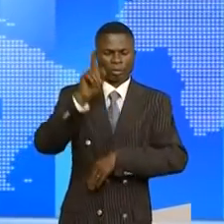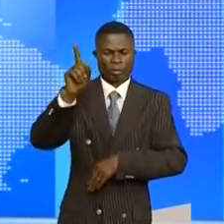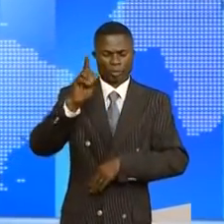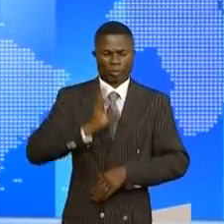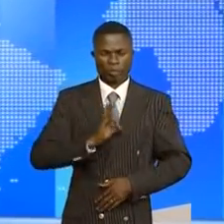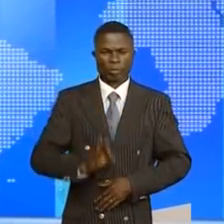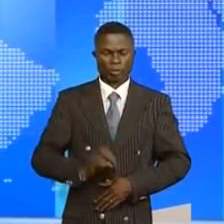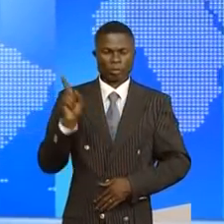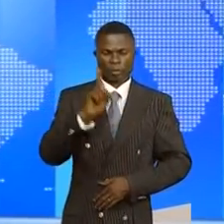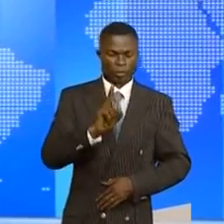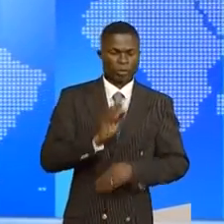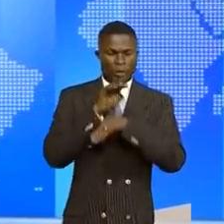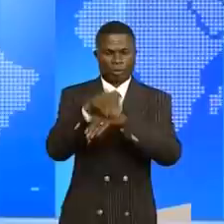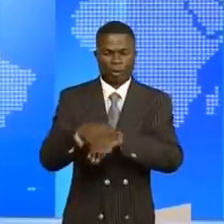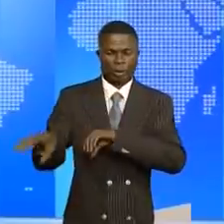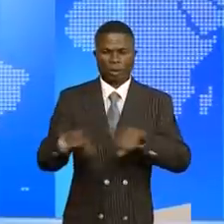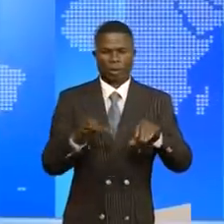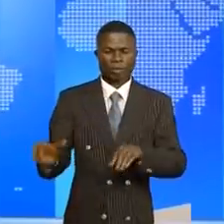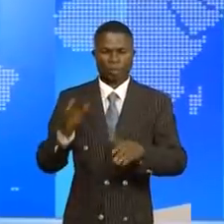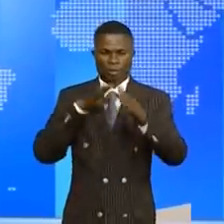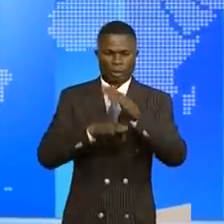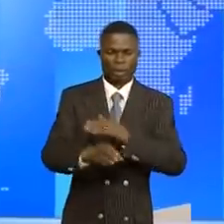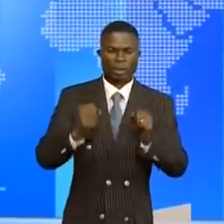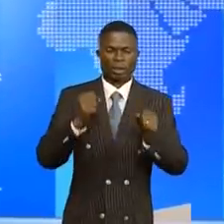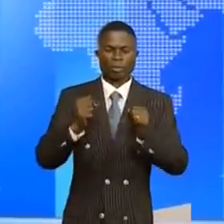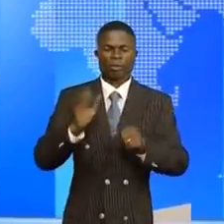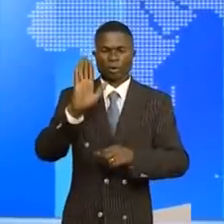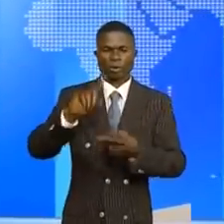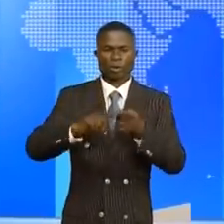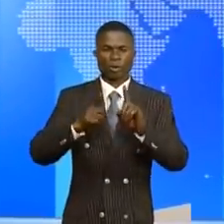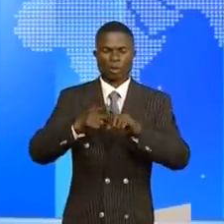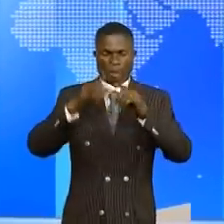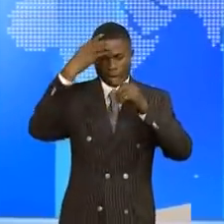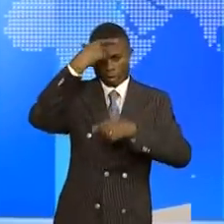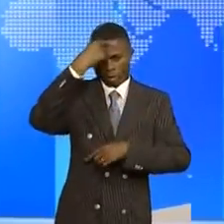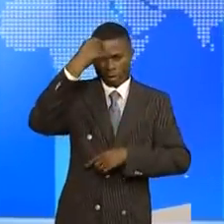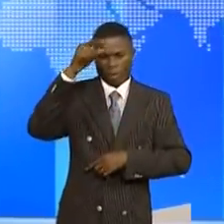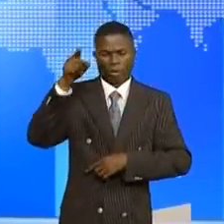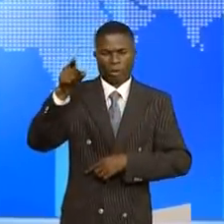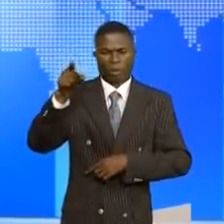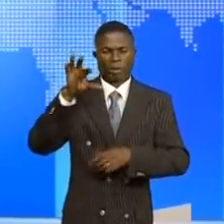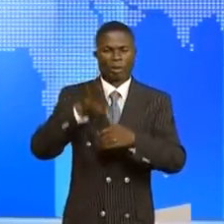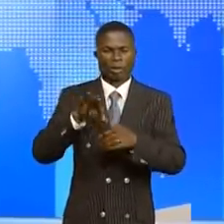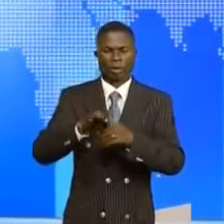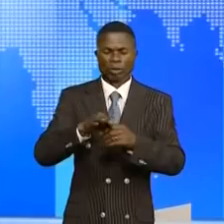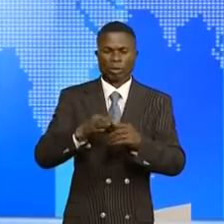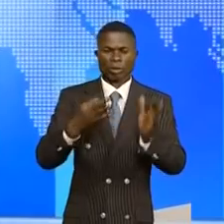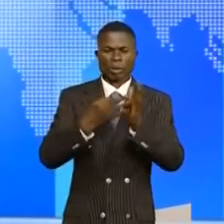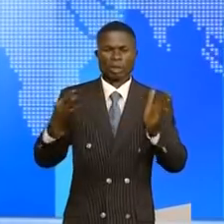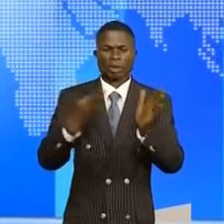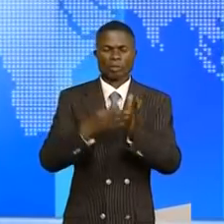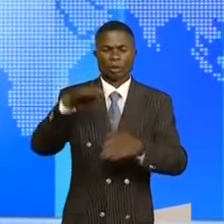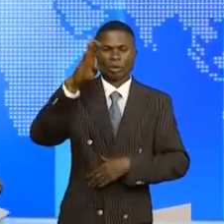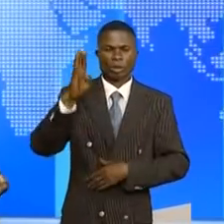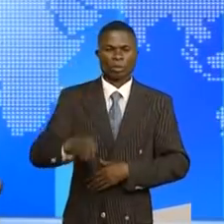s'y est rendu pour assister à la cérémonie d'investiture de son homologue brazzavillois, Denis Sassou Nguesso, élu avec plus de 88